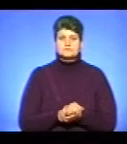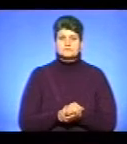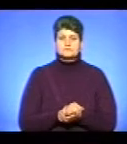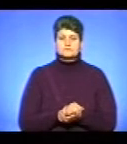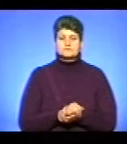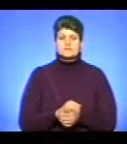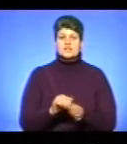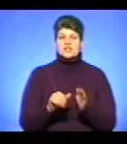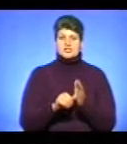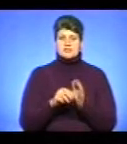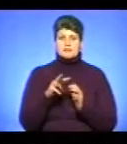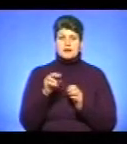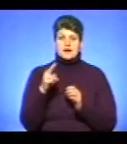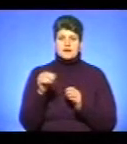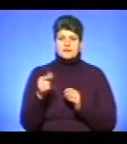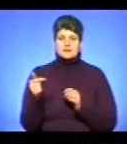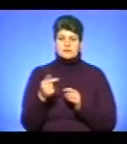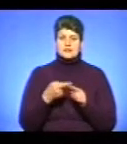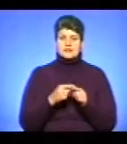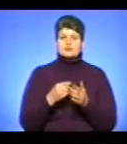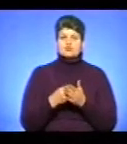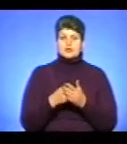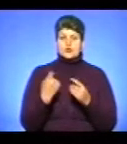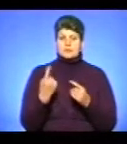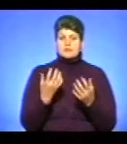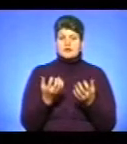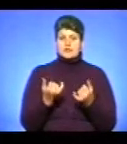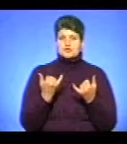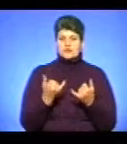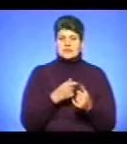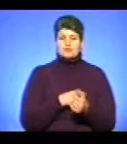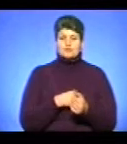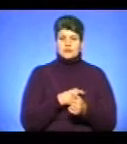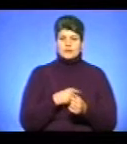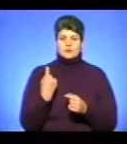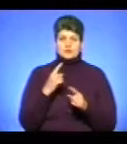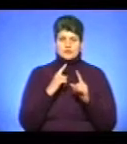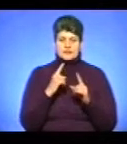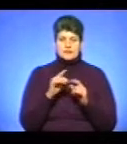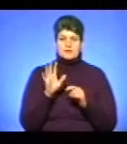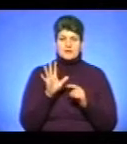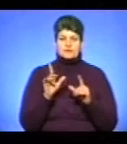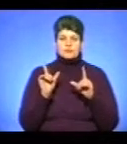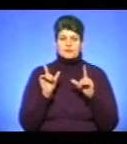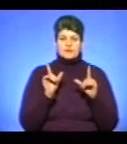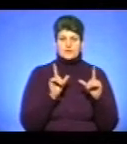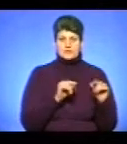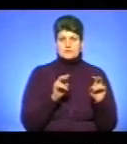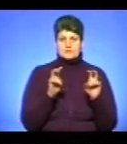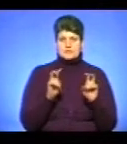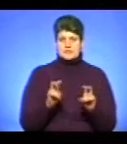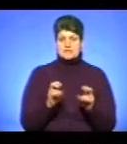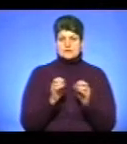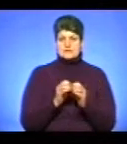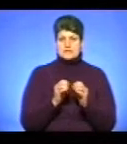6 мільярдів гривень. Такий бюджет області прийняли сьогодні депутати обласної ради на 5-му виїзному пленарному засіданні